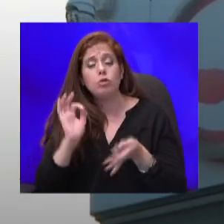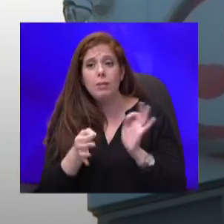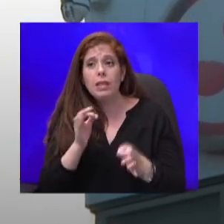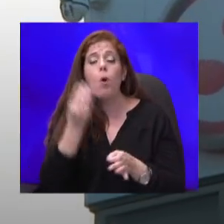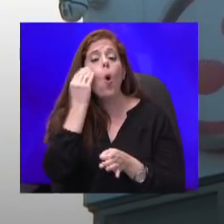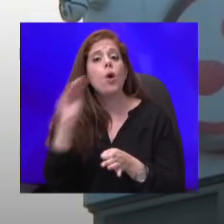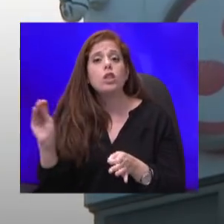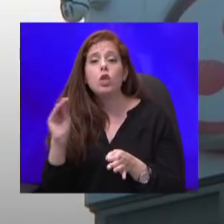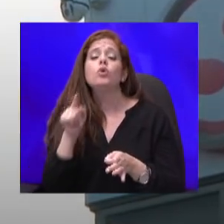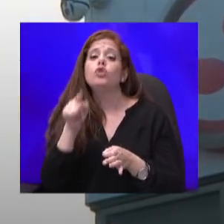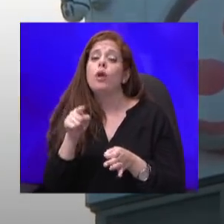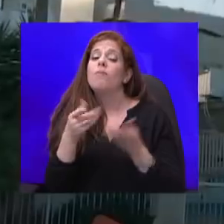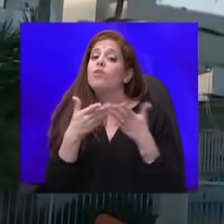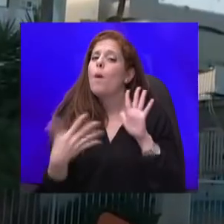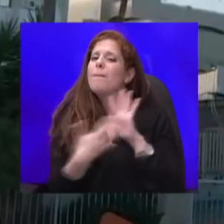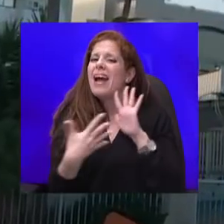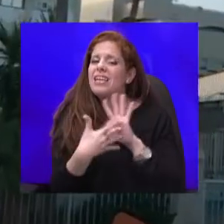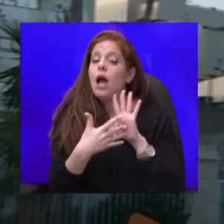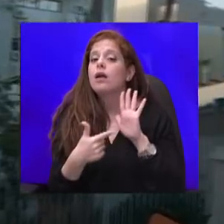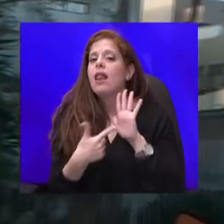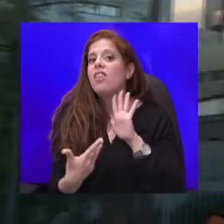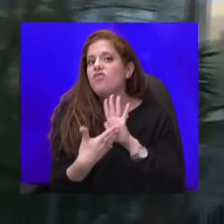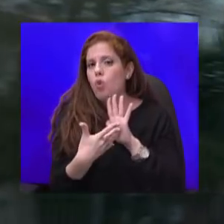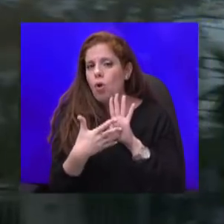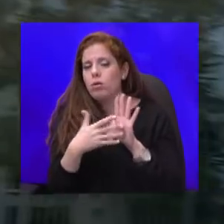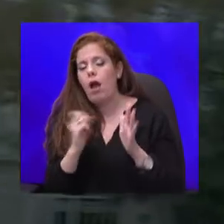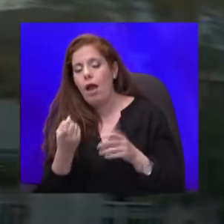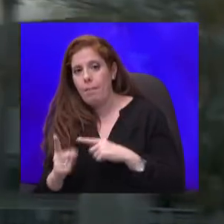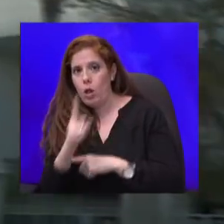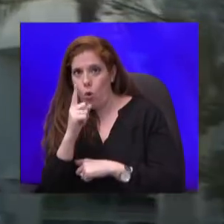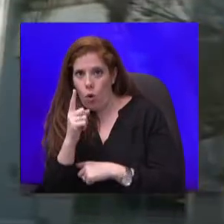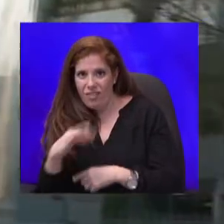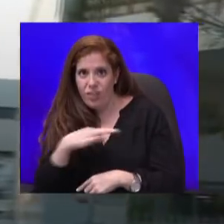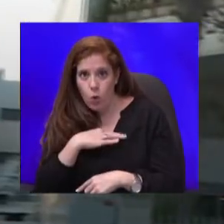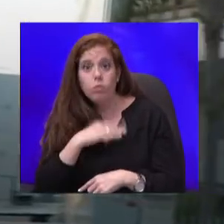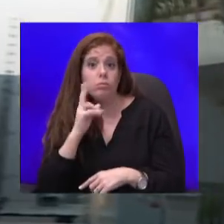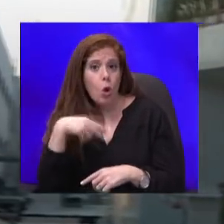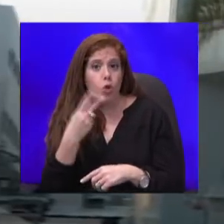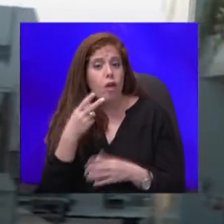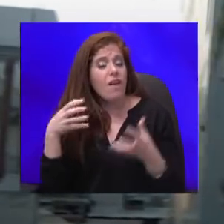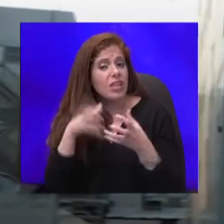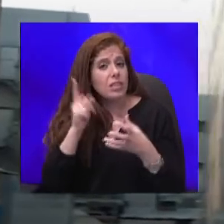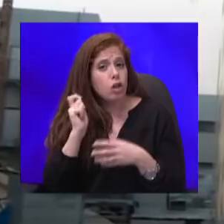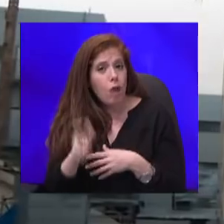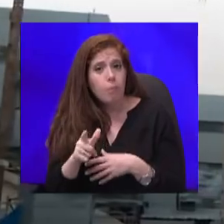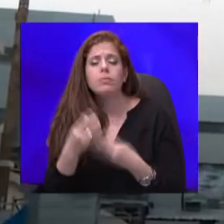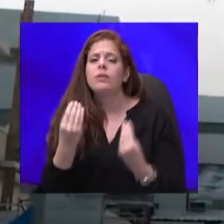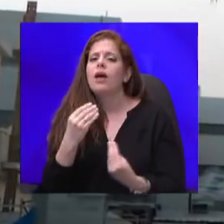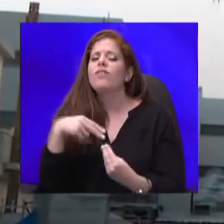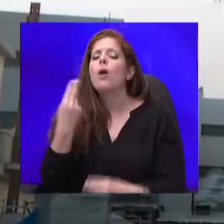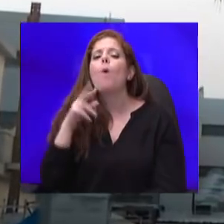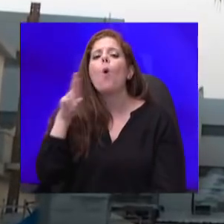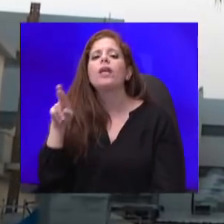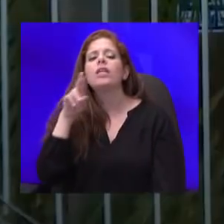כדי לבדוק את הקיף הפגיעה בלקוחות. יתכן שהחברה תיעלץ לשלם את זה. ניהיה איתנו רונן צור, היועץ של שירבית לניהול משברים.